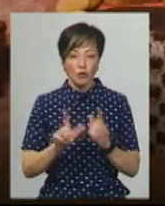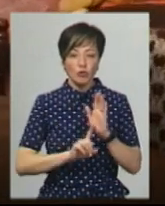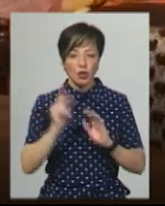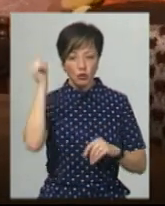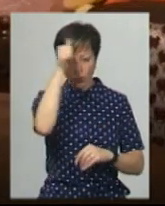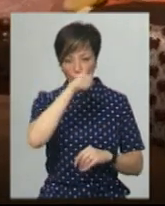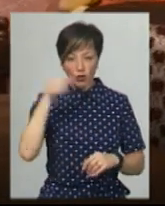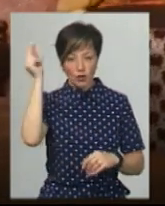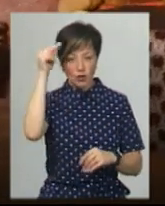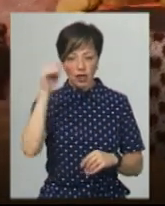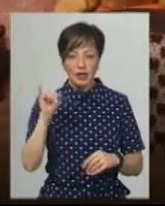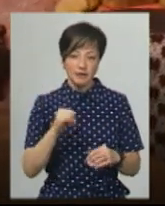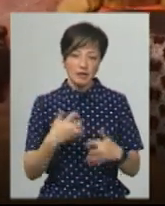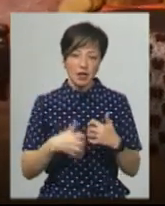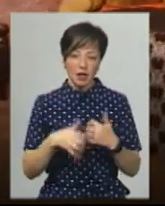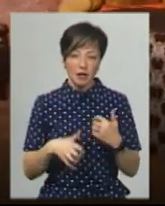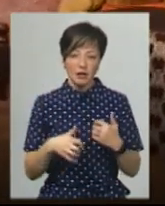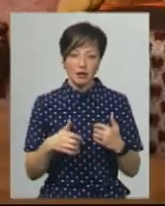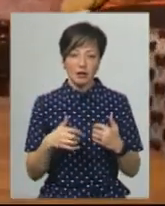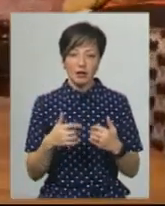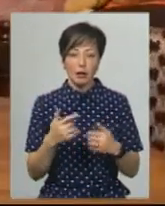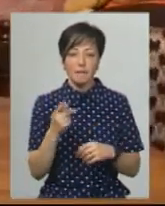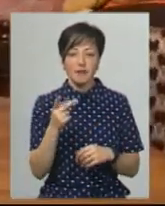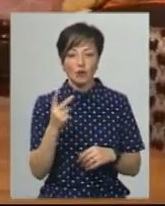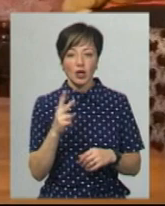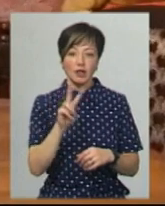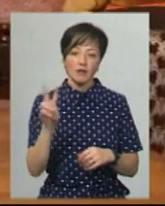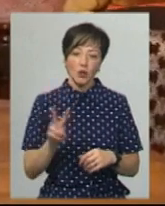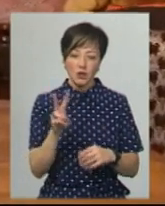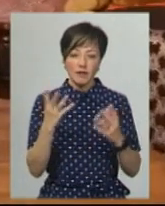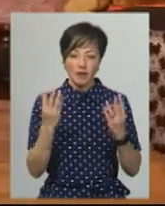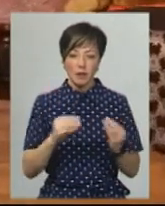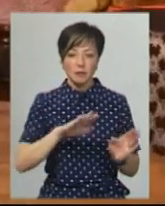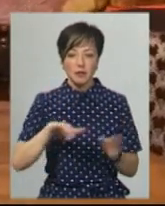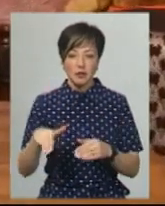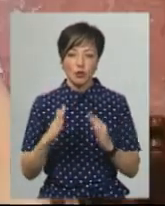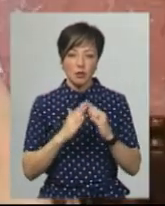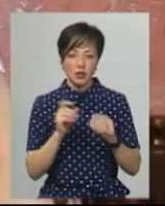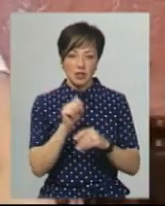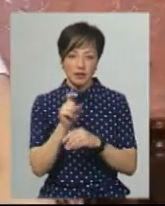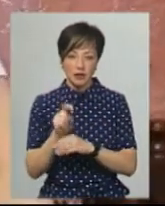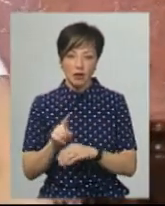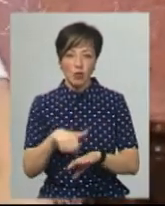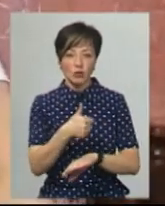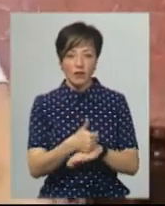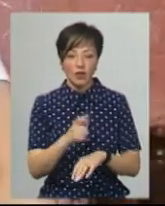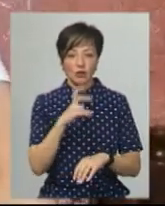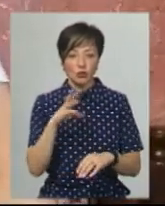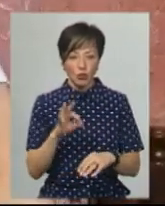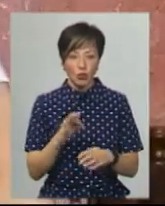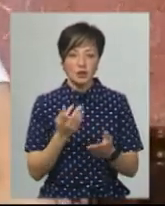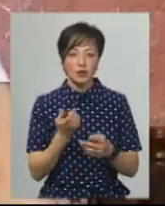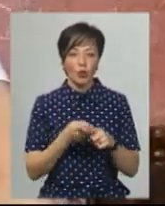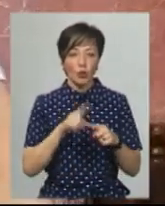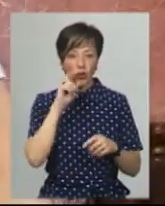початку навчального року, і в середньому я відділяла на нього півтори-дві години після того, як зроблю домашнє завдання. Основне ЗНО – я стою з